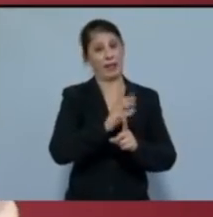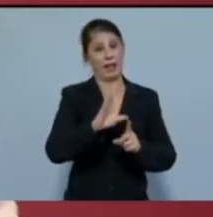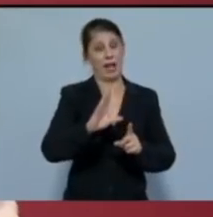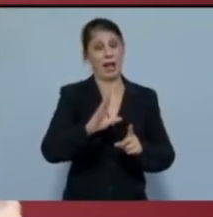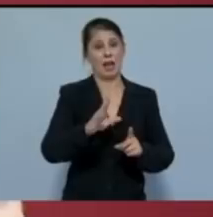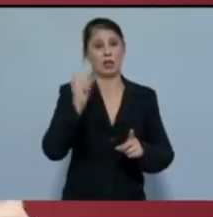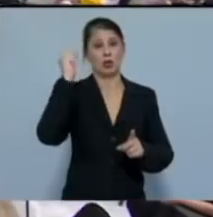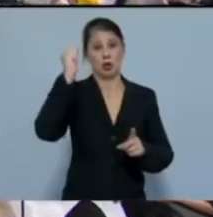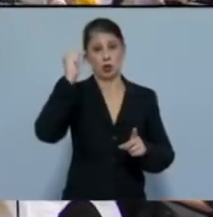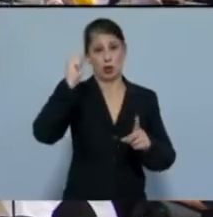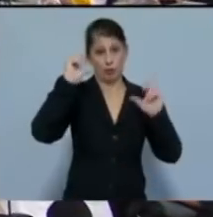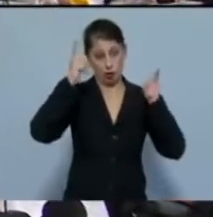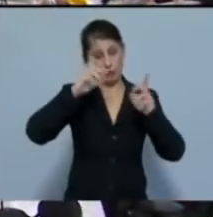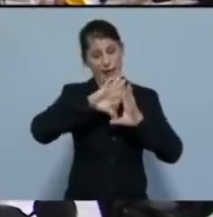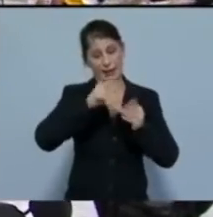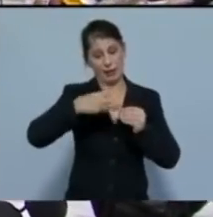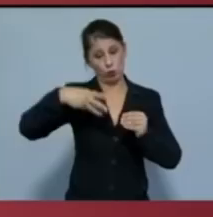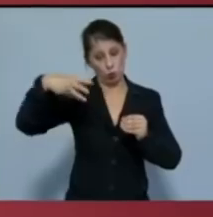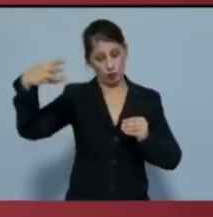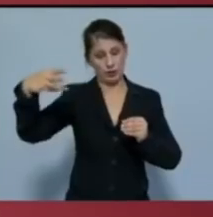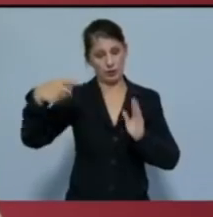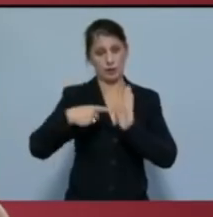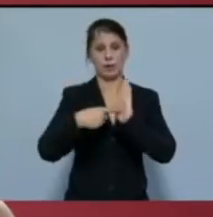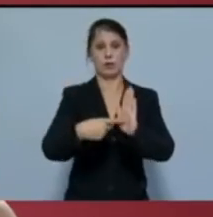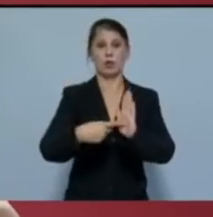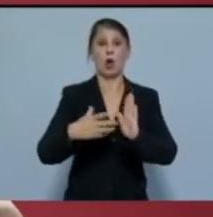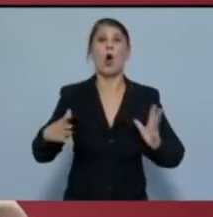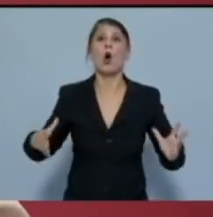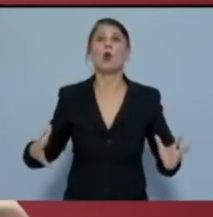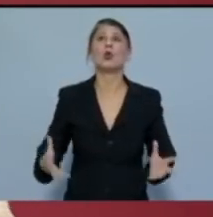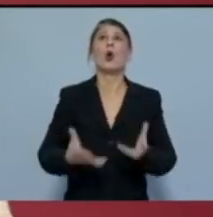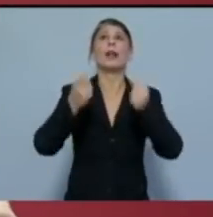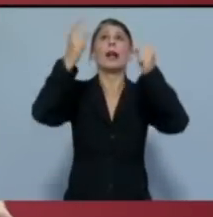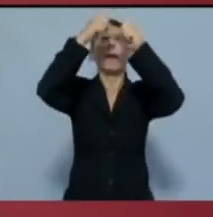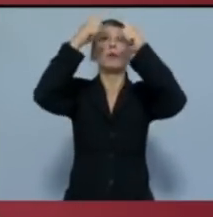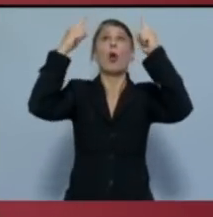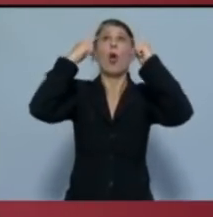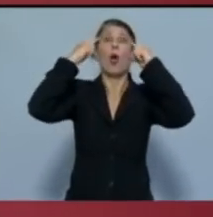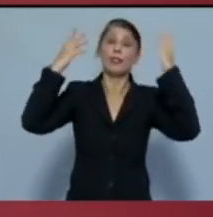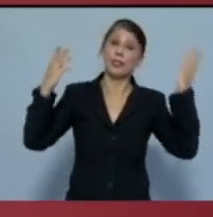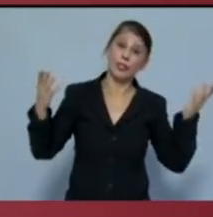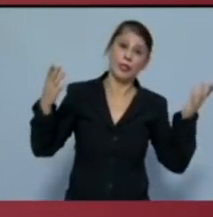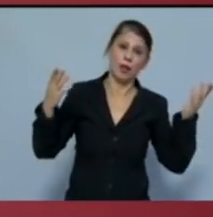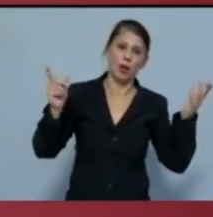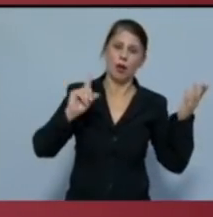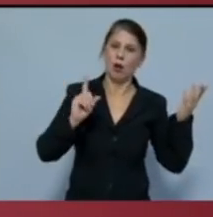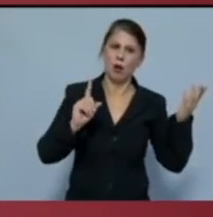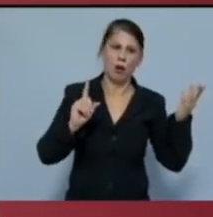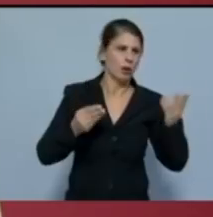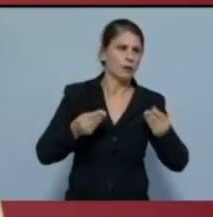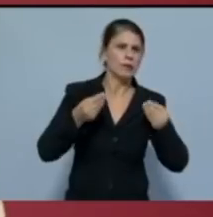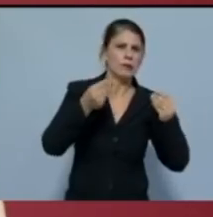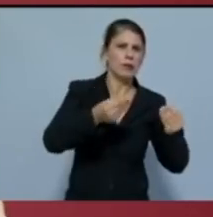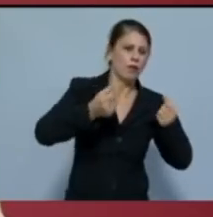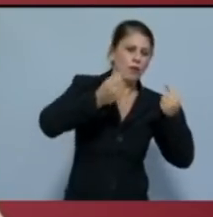σοσιαλδημοκρατίας εν γένει εμφανίζουν ως τη σωτηρία από τον ουρανό όχι μόνο φορτώνει με